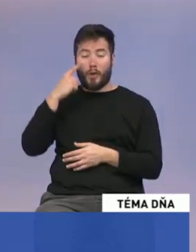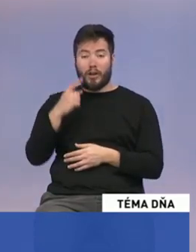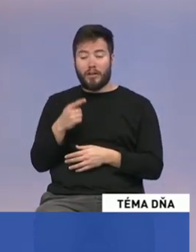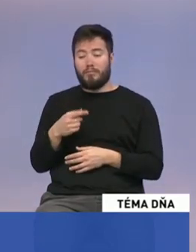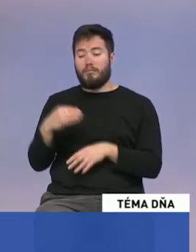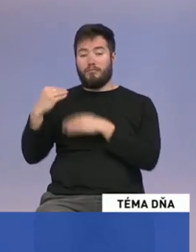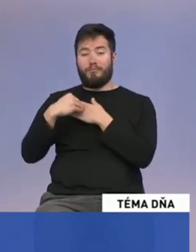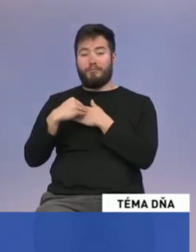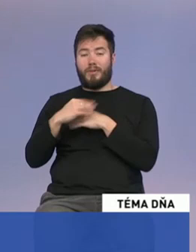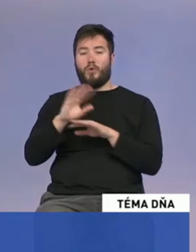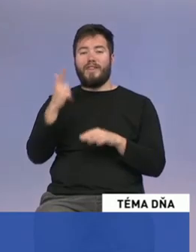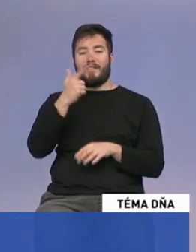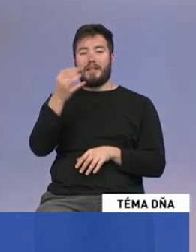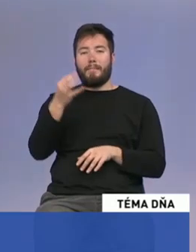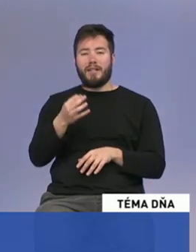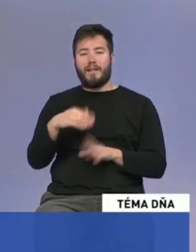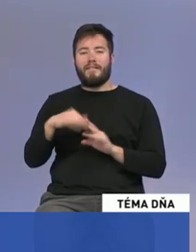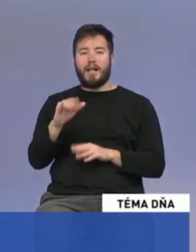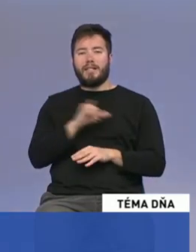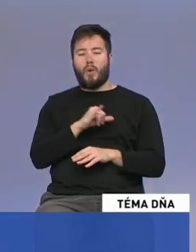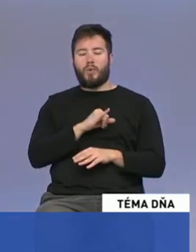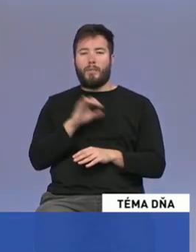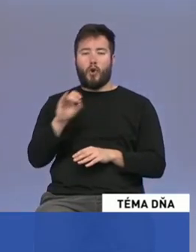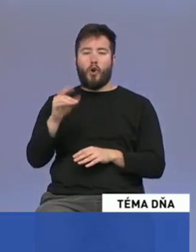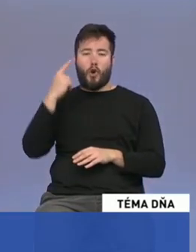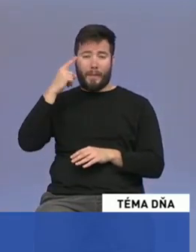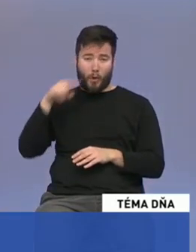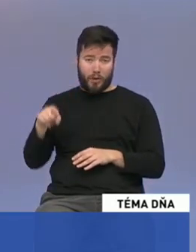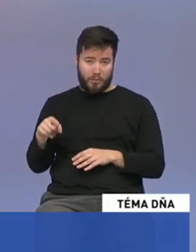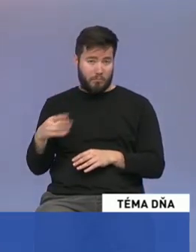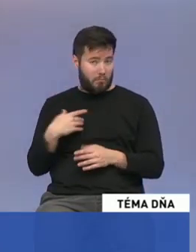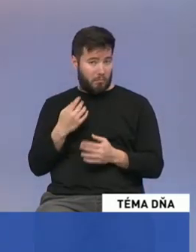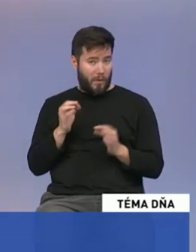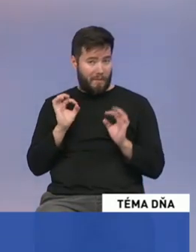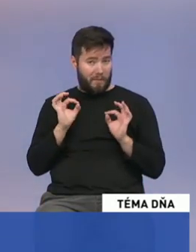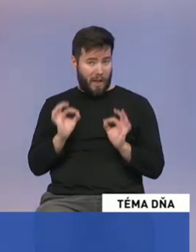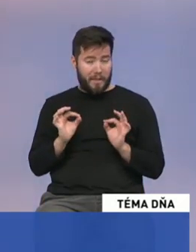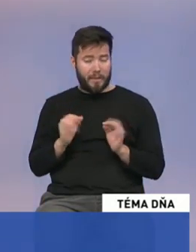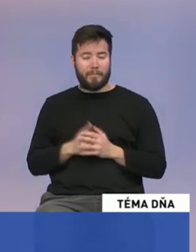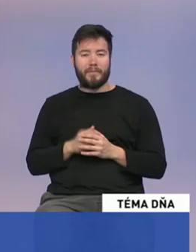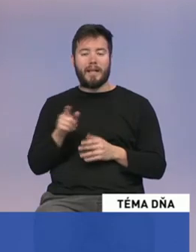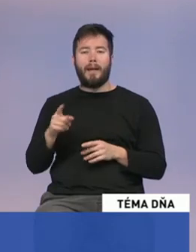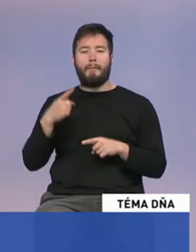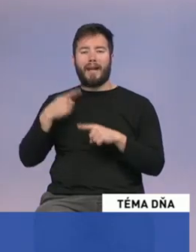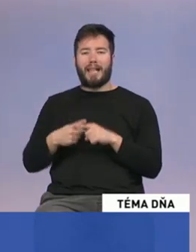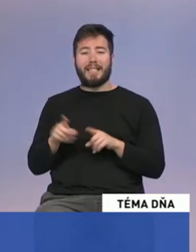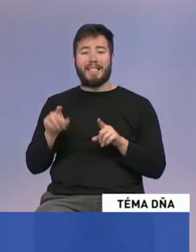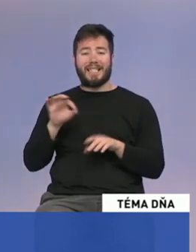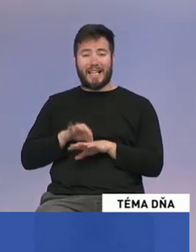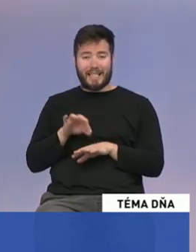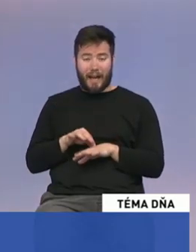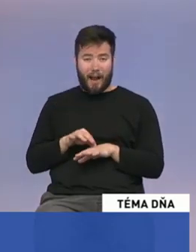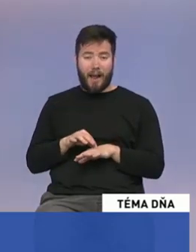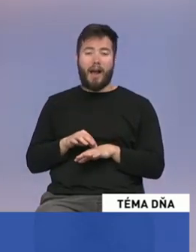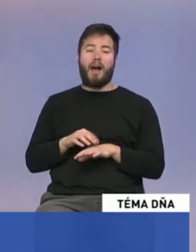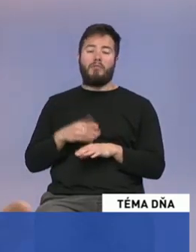je väčší záujem o tento odbor. Čiže je to fajn, že tieto sestry, teda praktické sestry, budú môcť pokračovať potom na